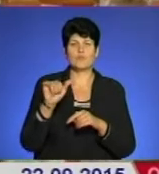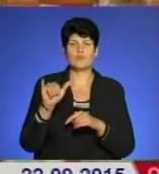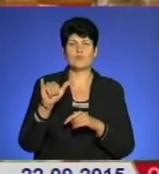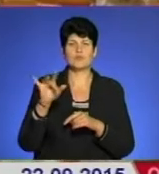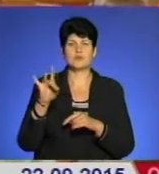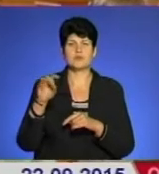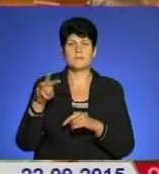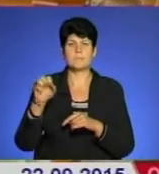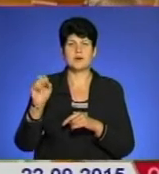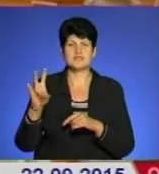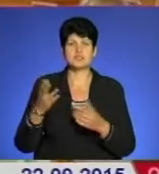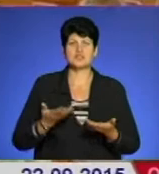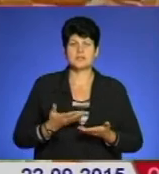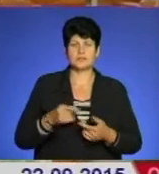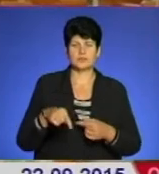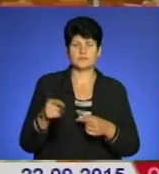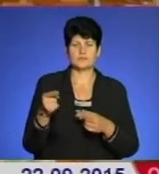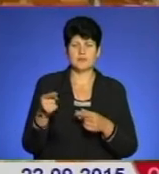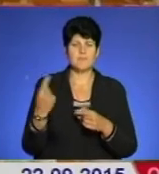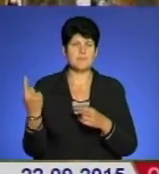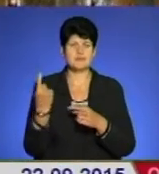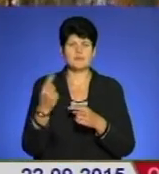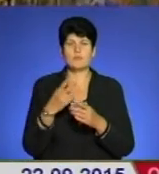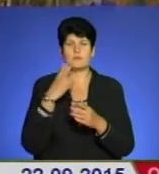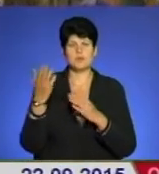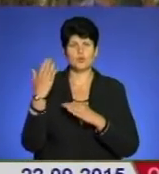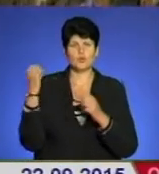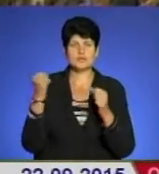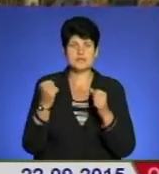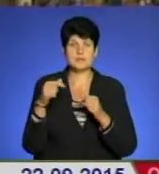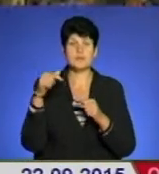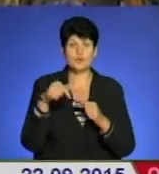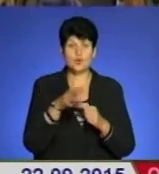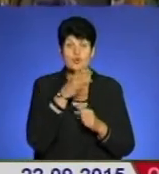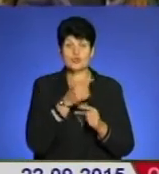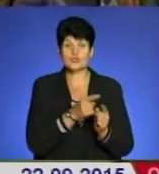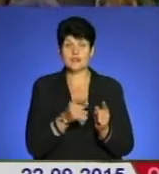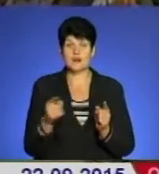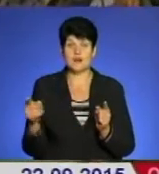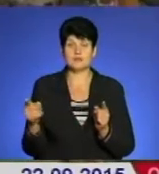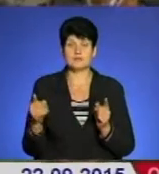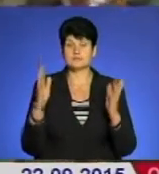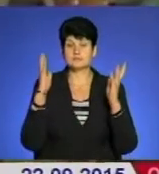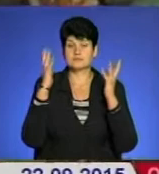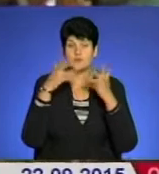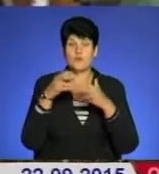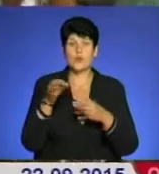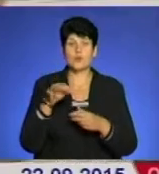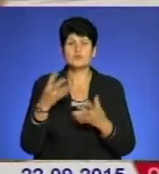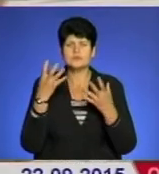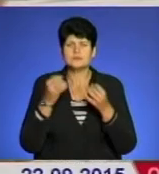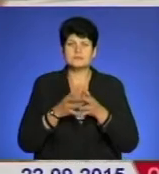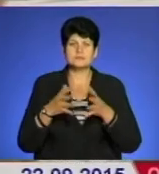Тернополі. Вперше побачилися молодята минулої зими. З того часу Олександр закохався у Ольгу. Ще більше.